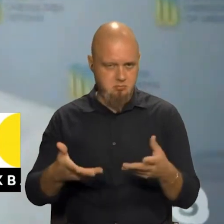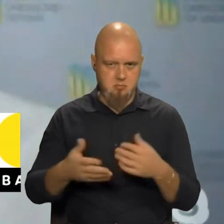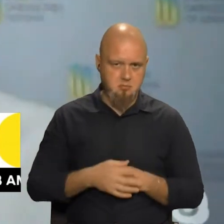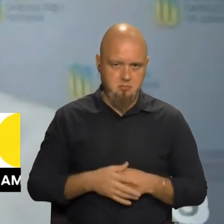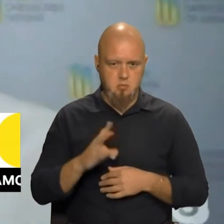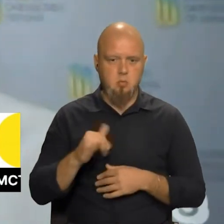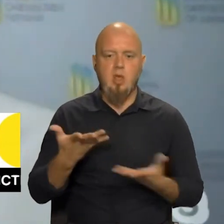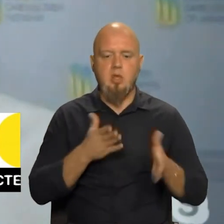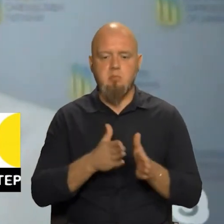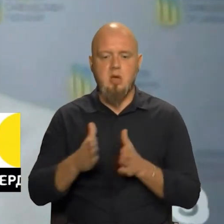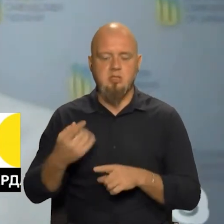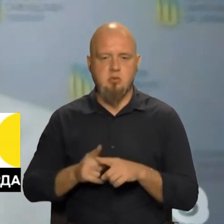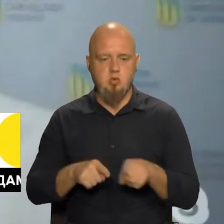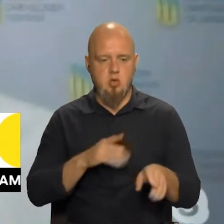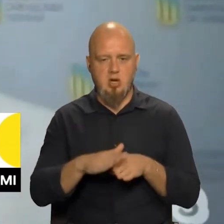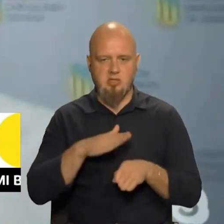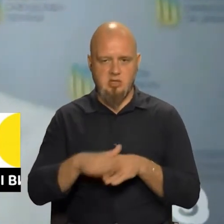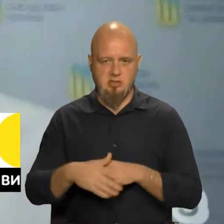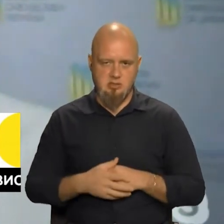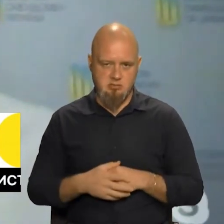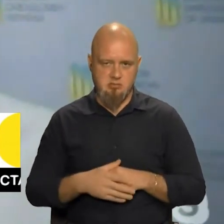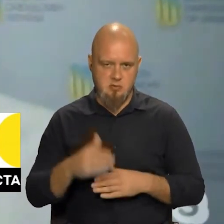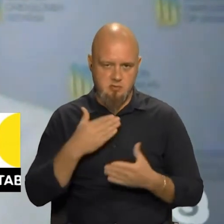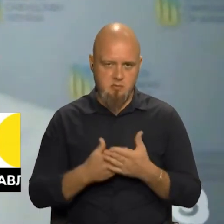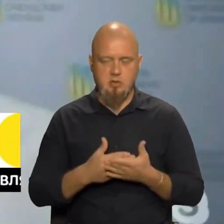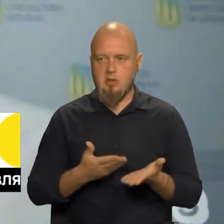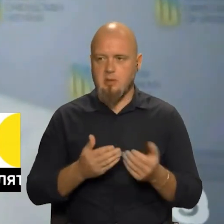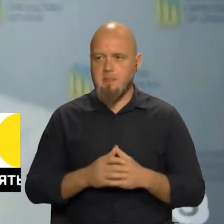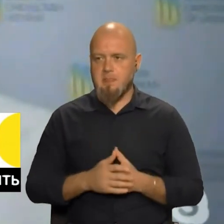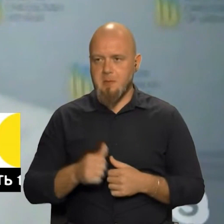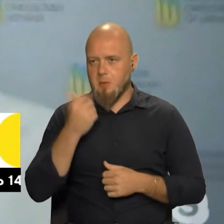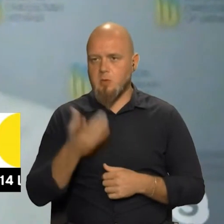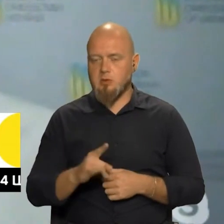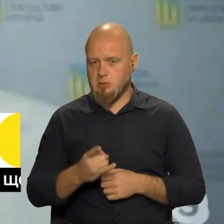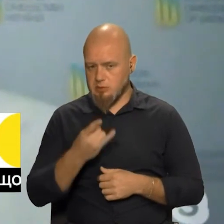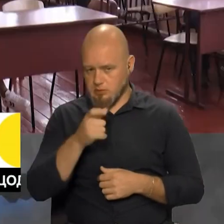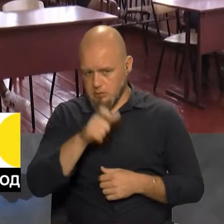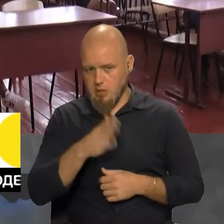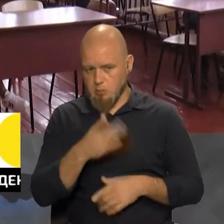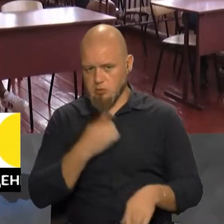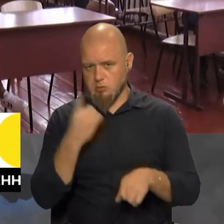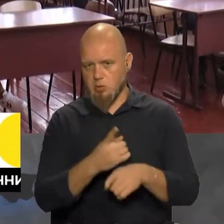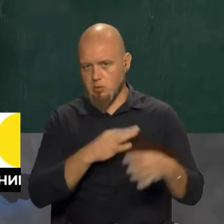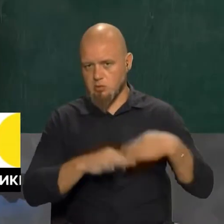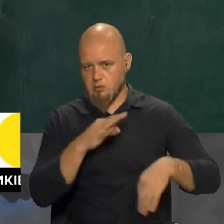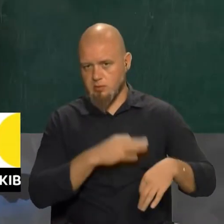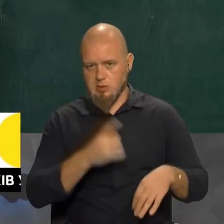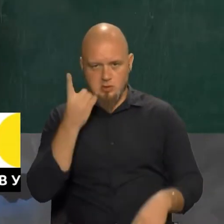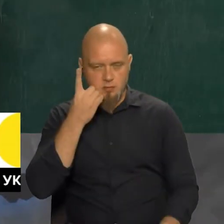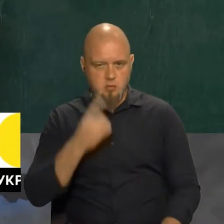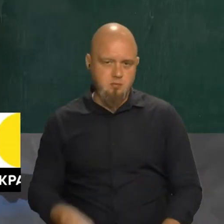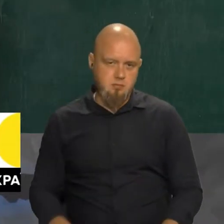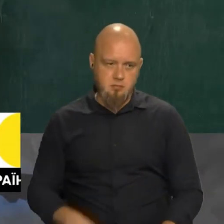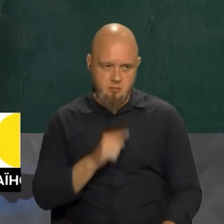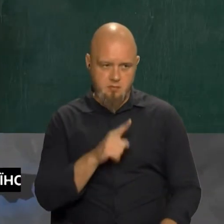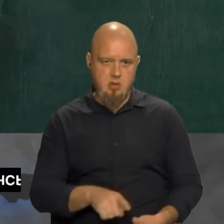Ну, який механізм цього реалізації? От, ну, коли дитині буде заборонено користуватися телефоном,